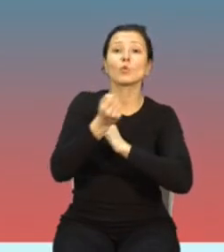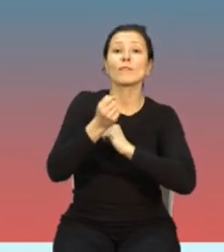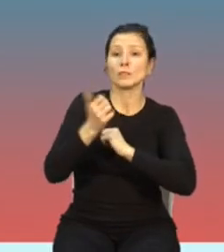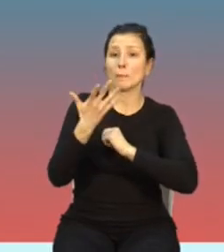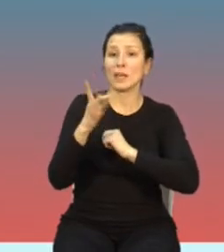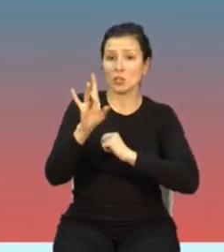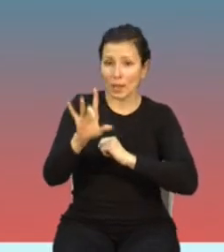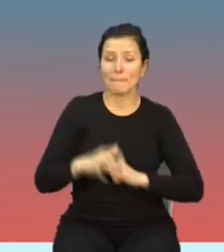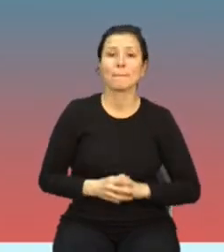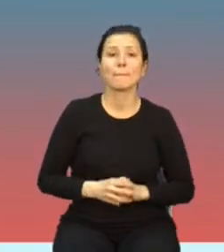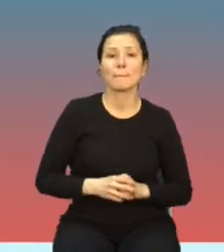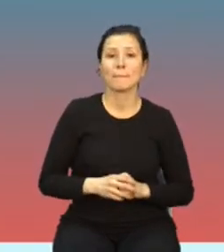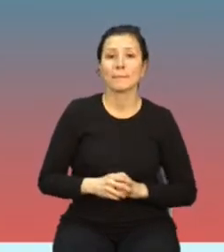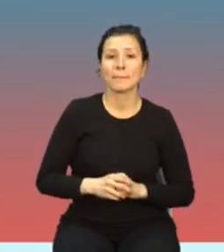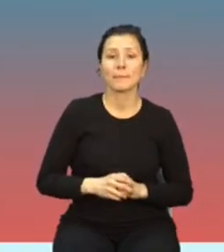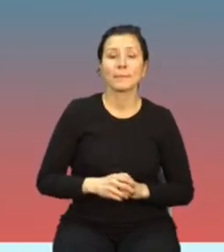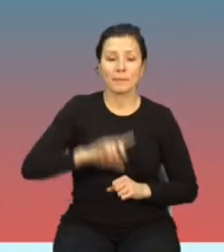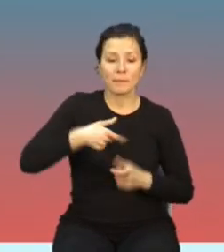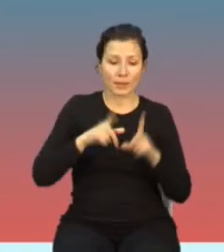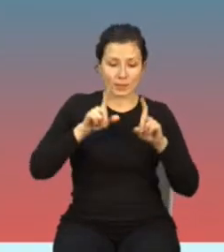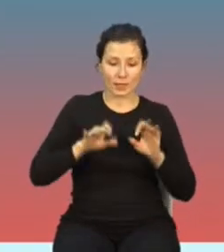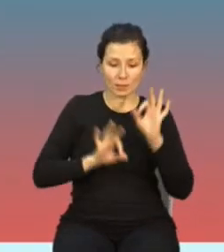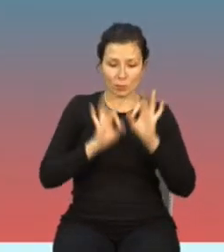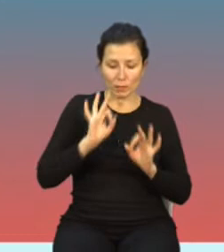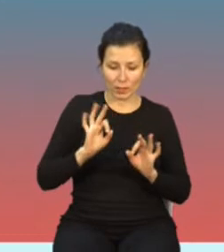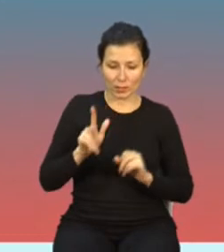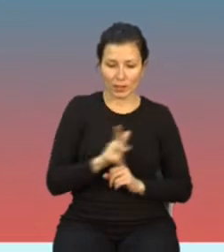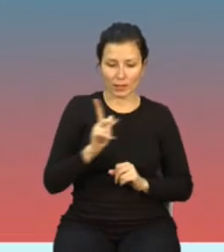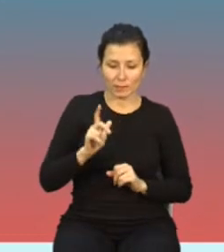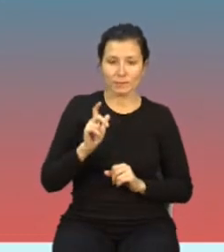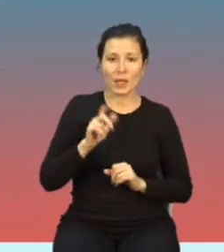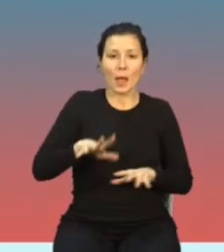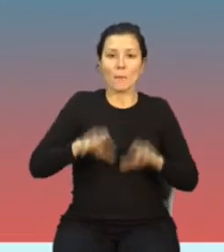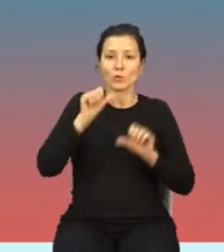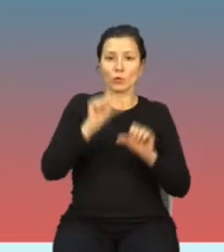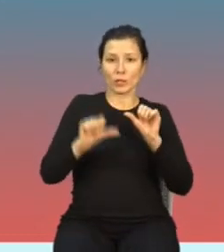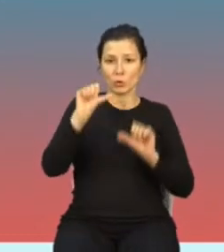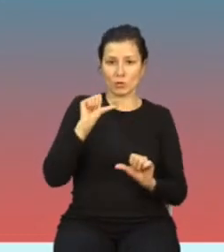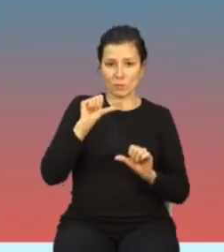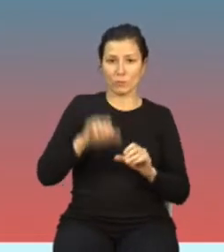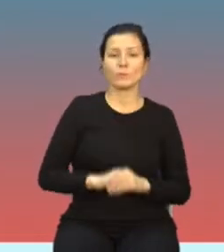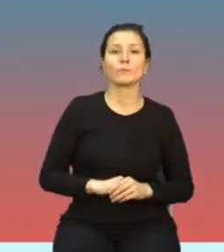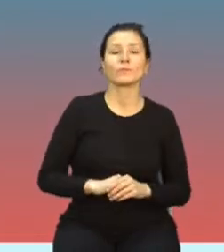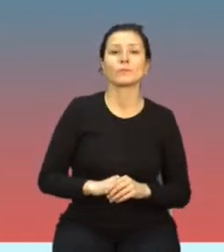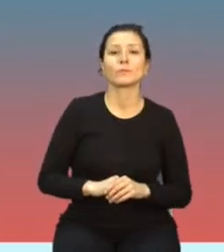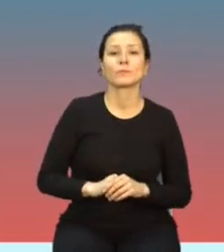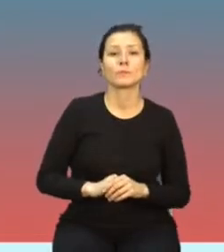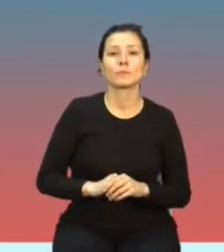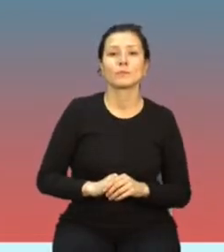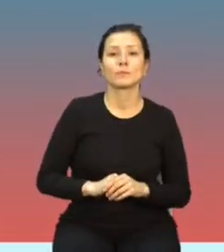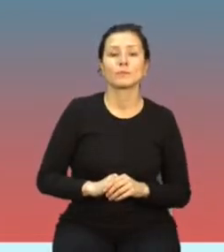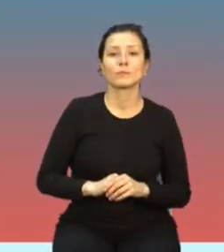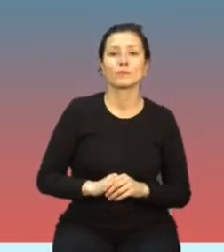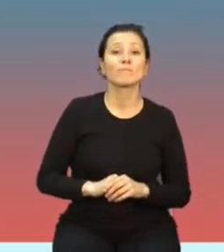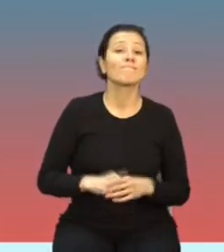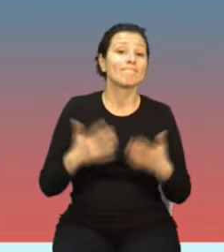rozpoczęliśmy te pomiary na początku zeszłego roku. Niestety z